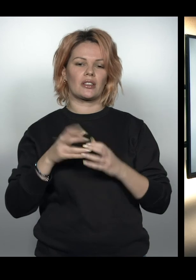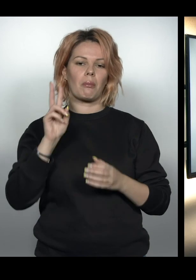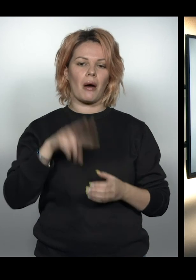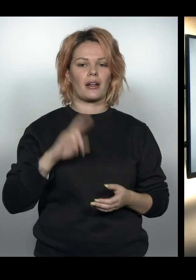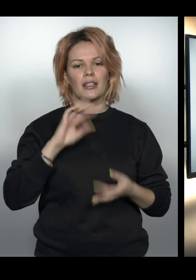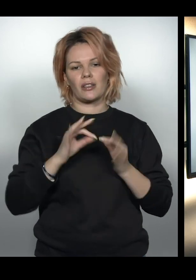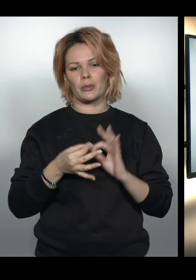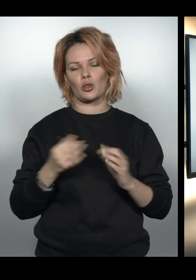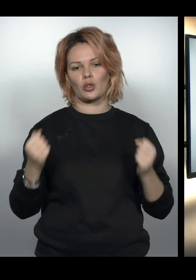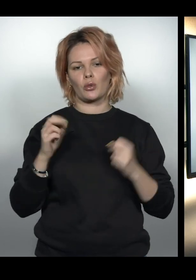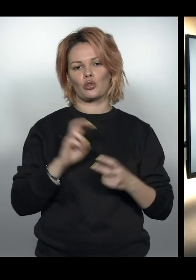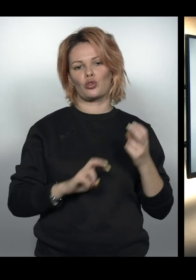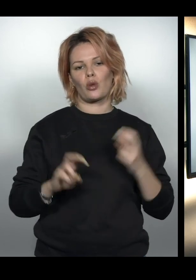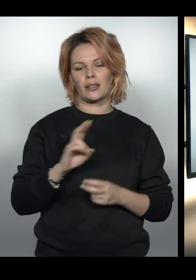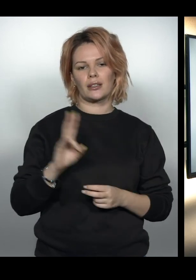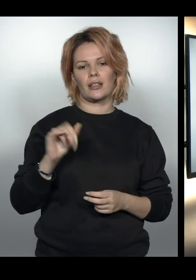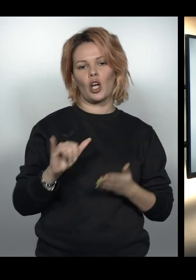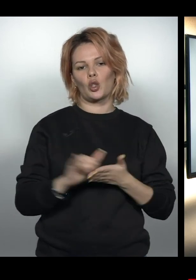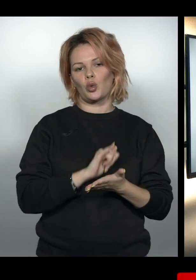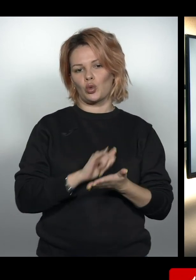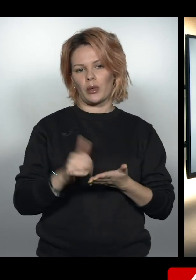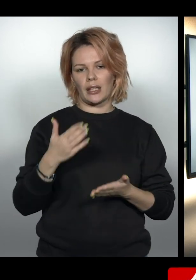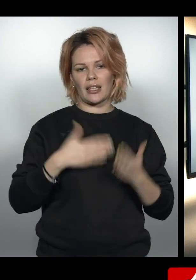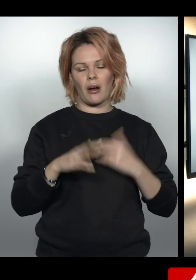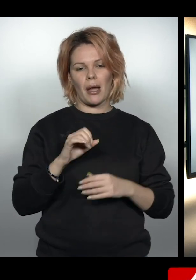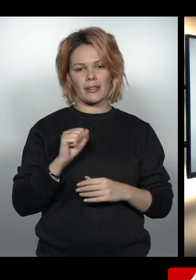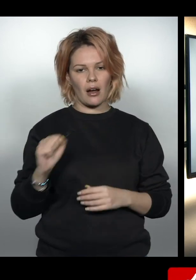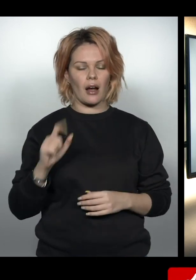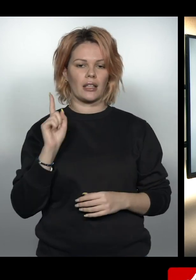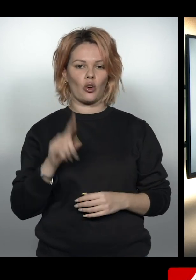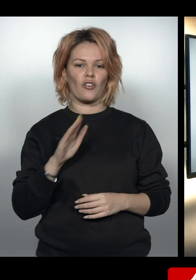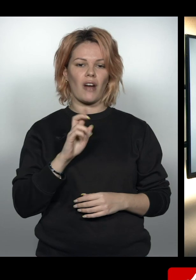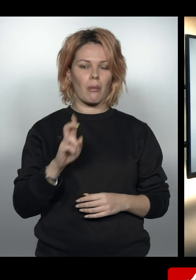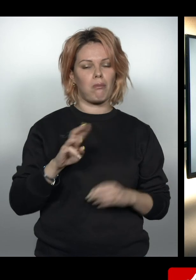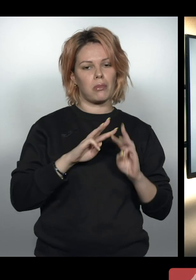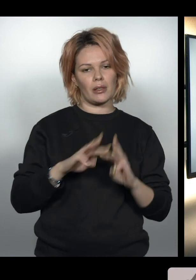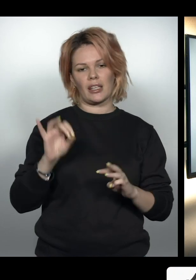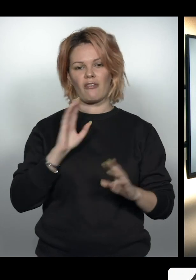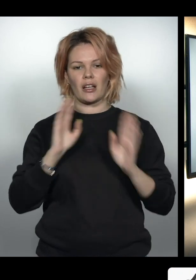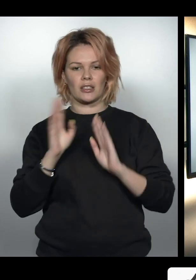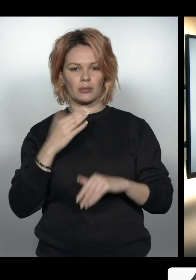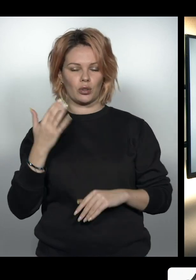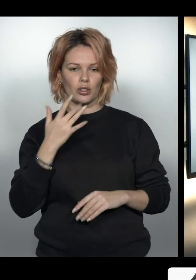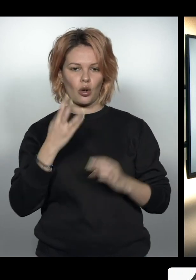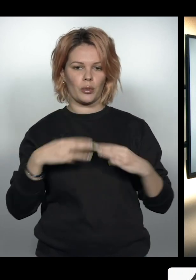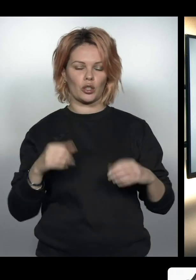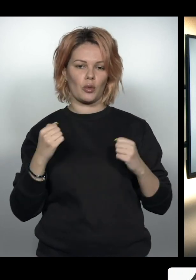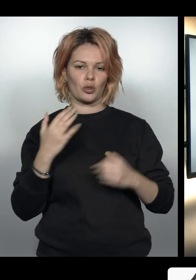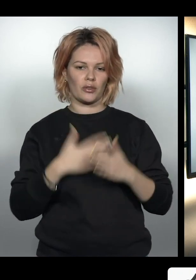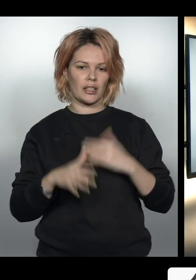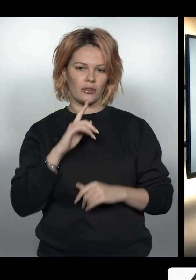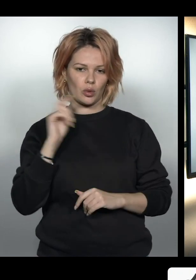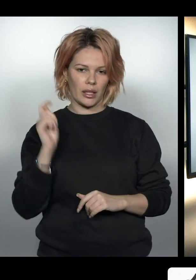пара та ДЕФ-лімпійського спорту шукайте на YouTube-каналі Інвамедіа, а також на веб та Facebook-сторінках Національного комітету